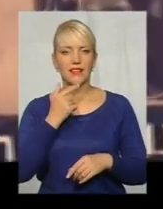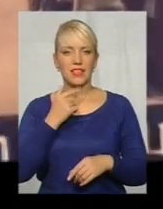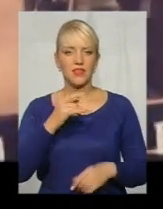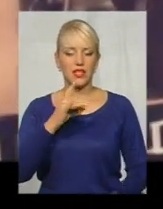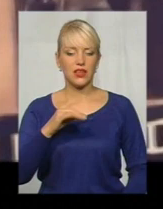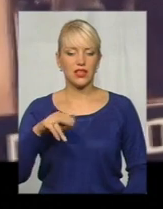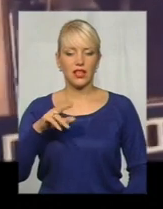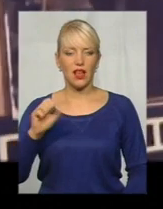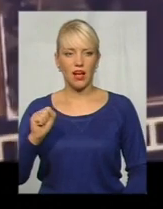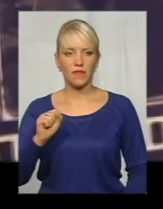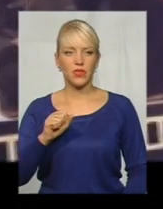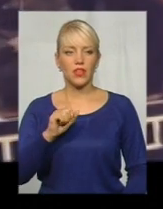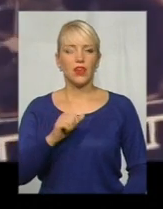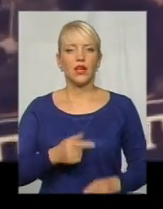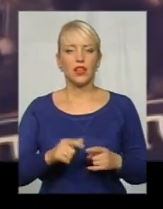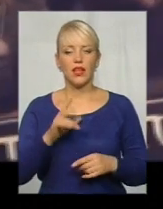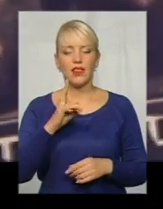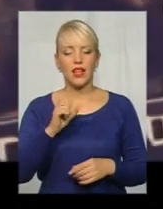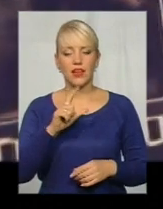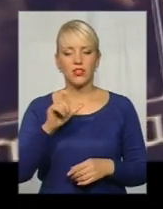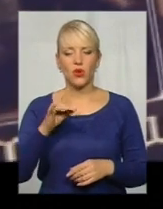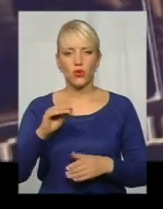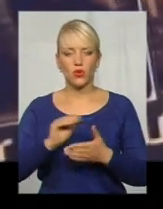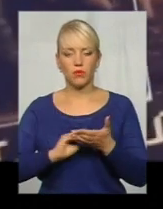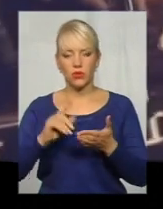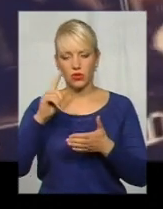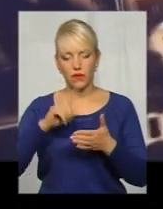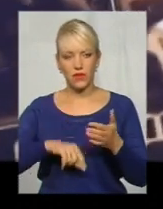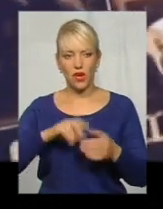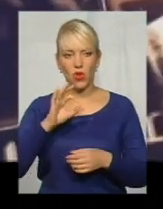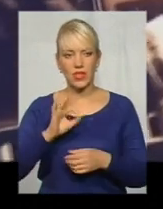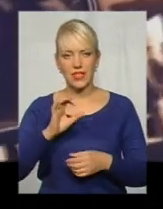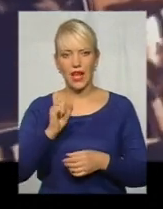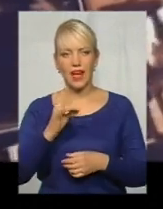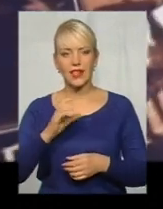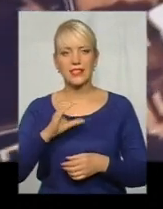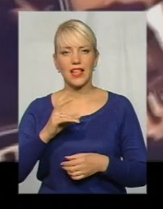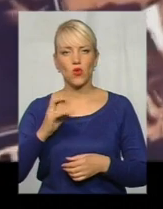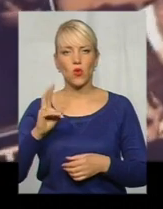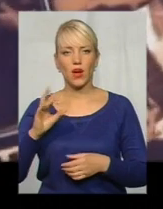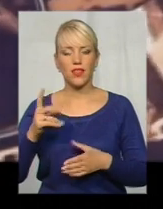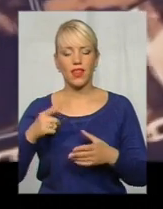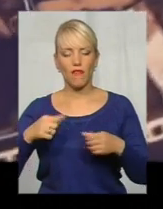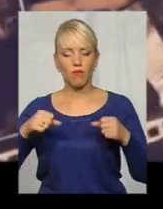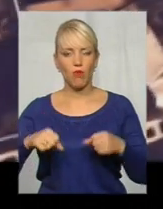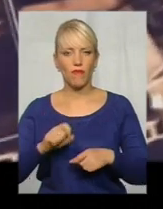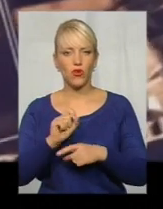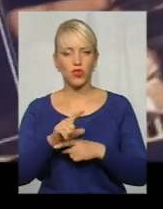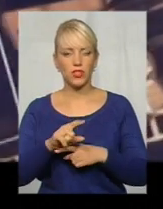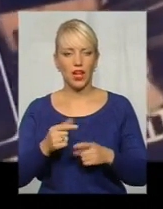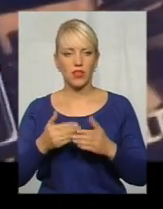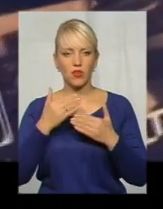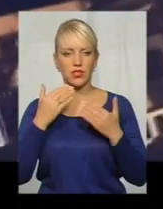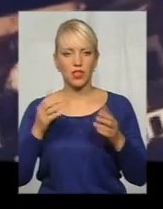Далі більше. Мизернюк пише довірність на того ж таки Олександра Арсенюка, де й уповноважує останнього відчуджувати,